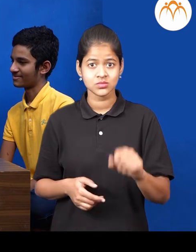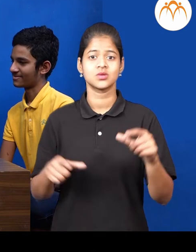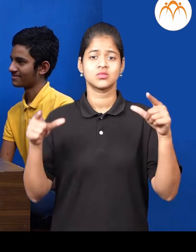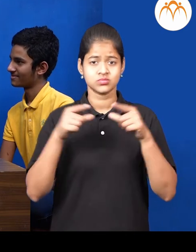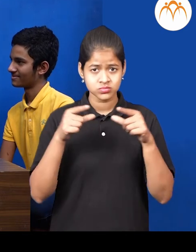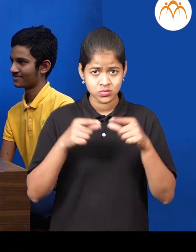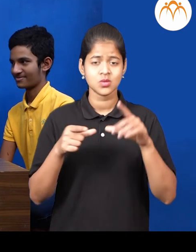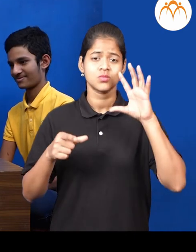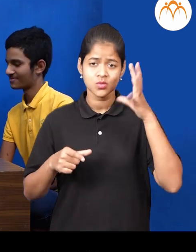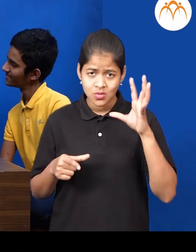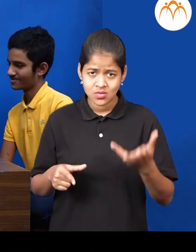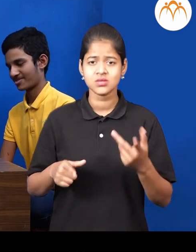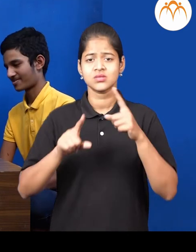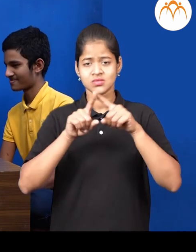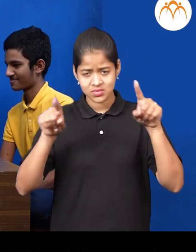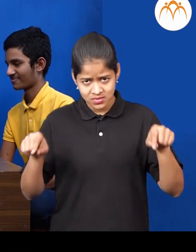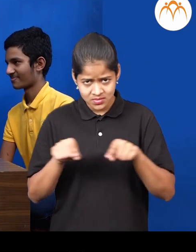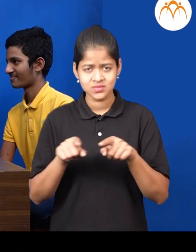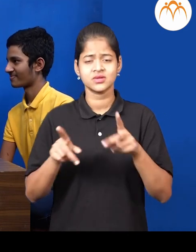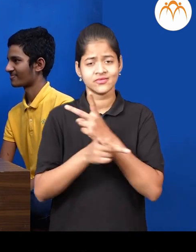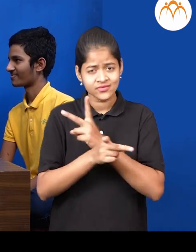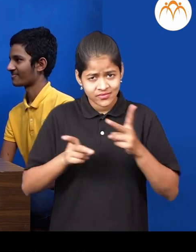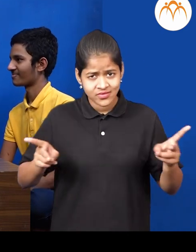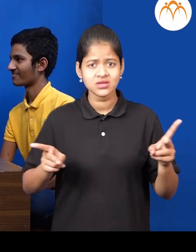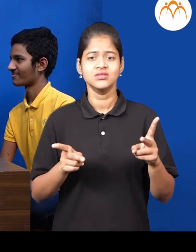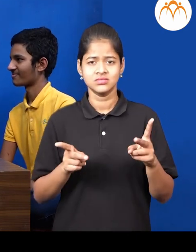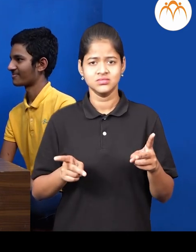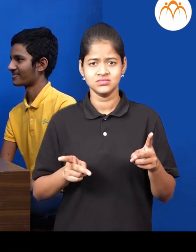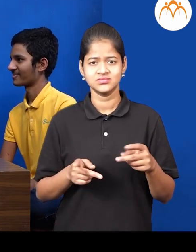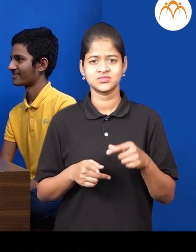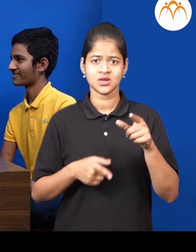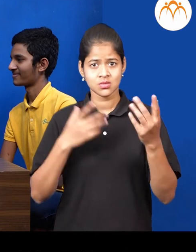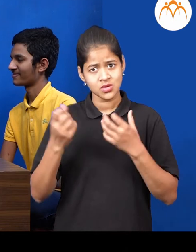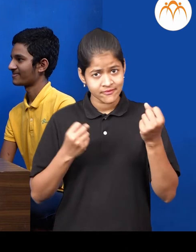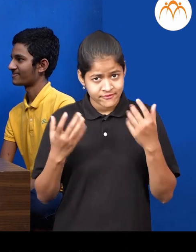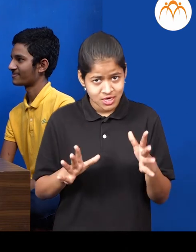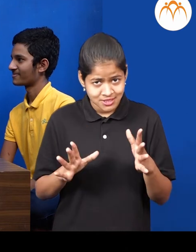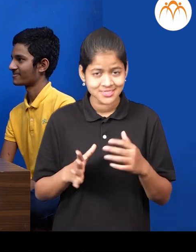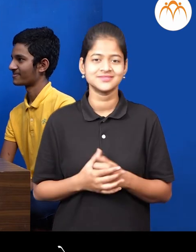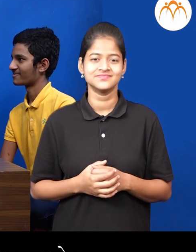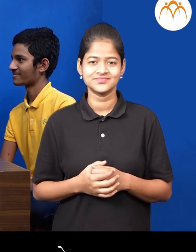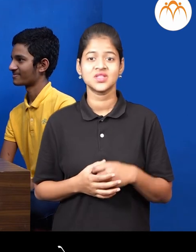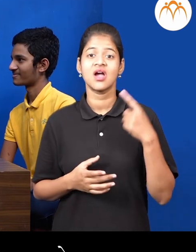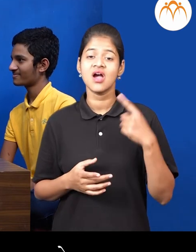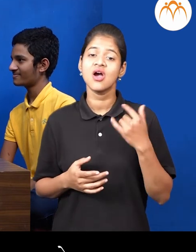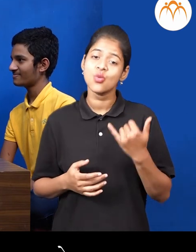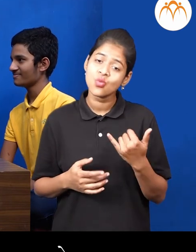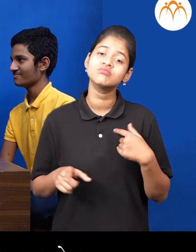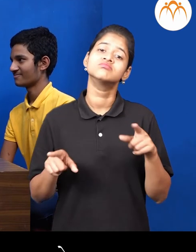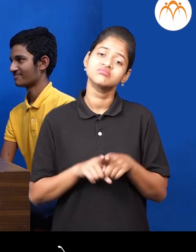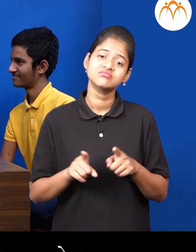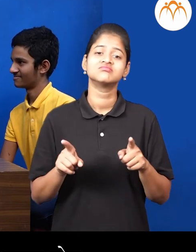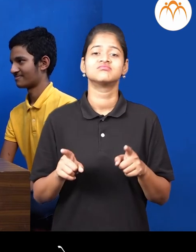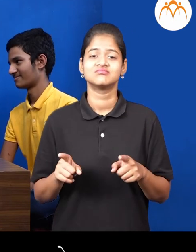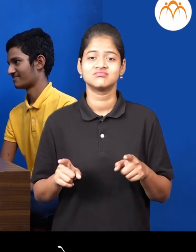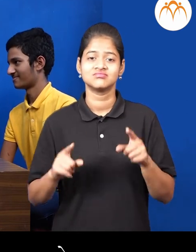अत्ता वेगवेगे आकाराचे वस्तु आणले आता एकाच आकाराचे पण दोन वेगवेगे वस्तु आणाईचे एक लहान एक